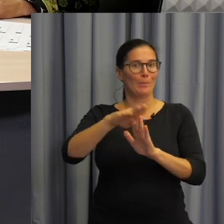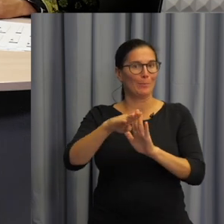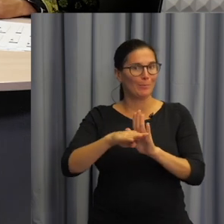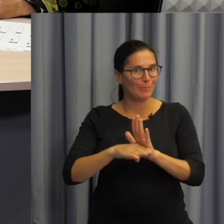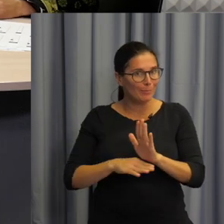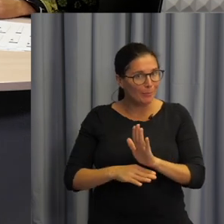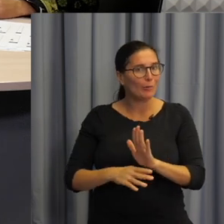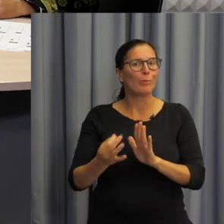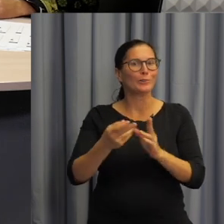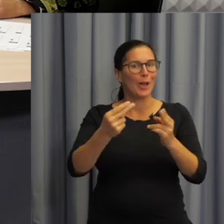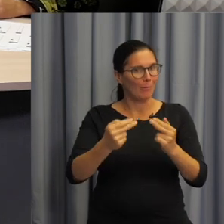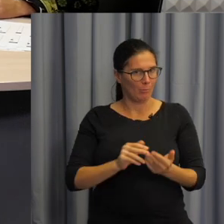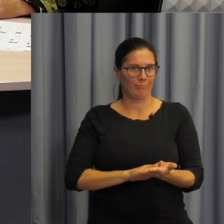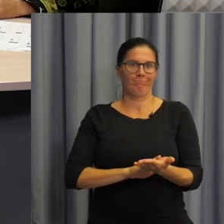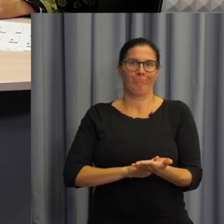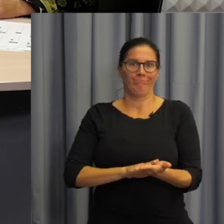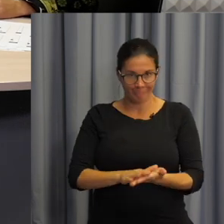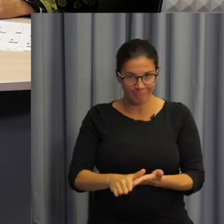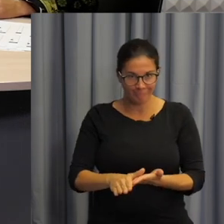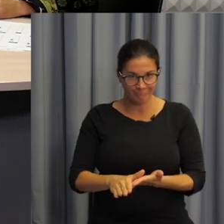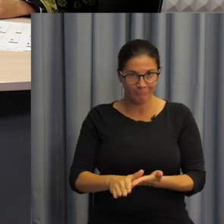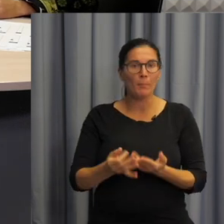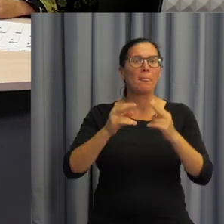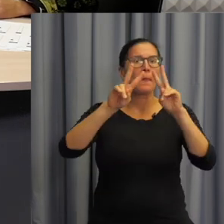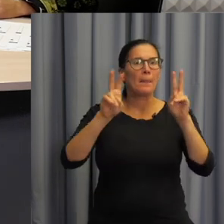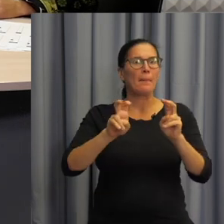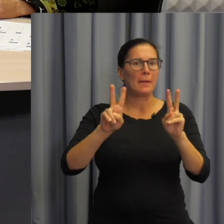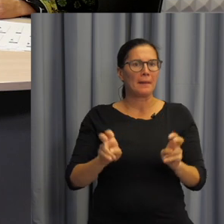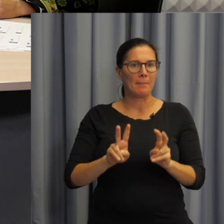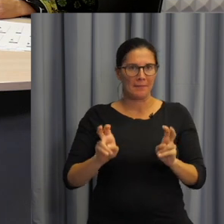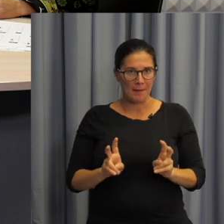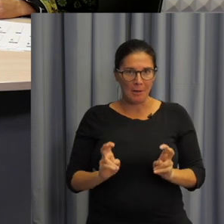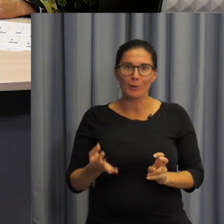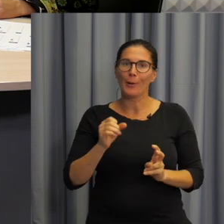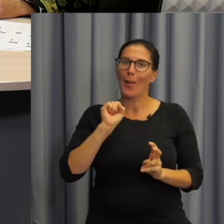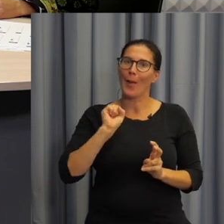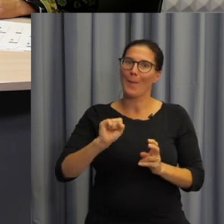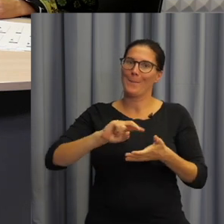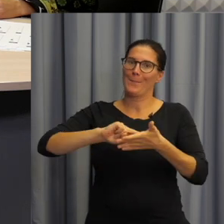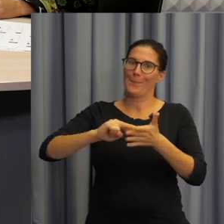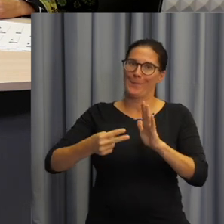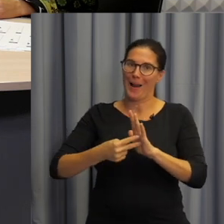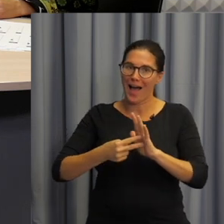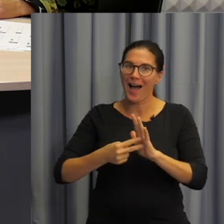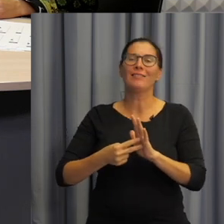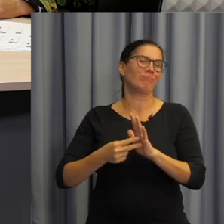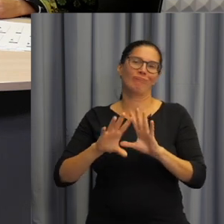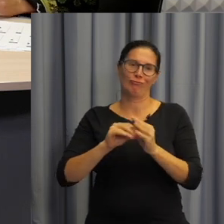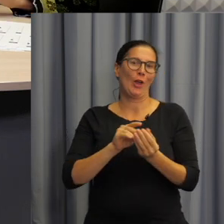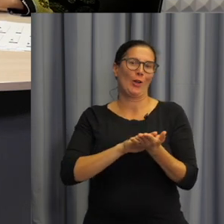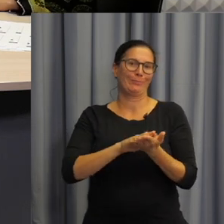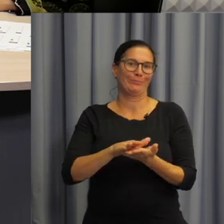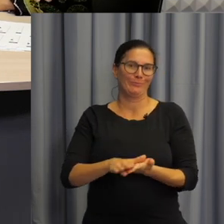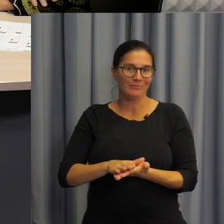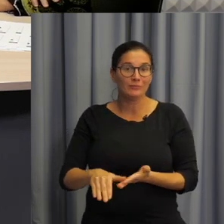naplněn program, který jsme si společně připravili. Obsáhli jsme všechna témata, která jsme si na počátku